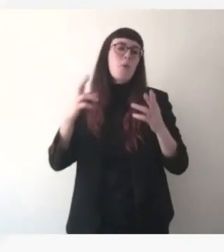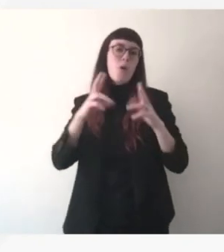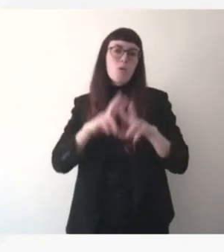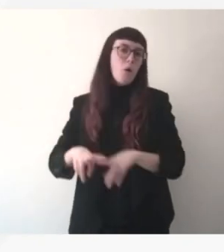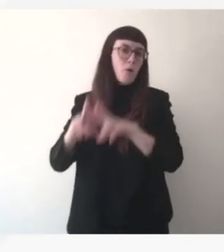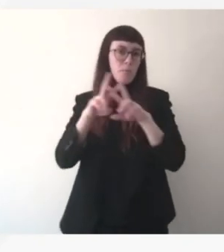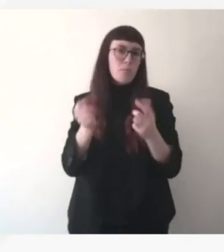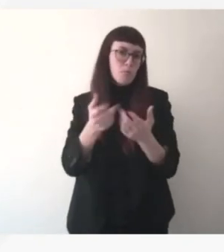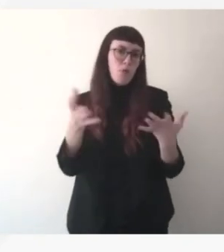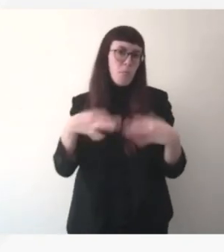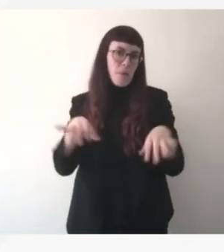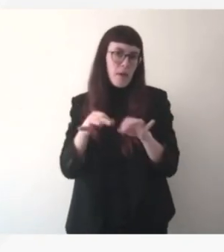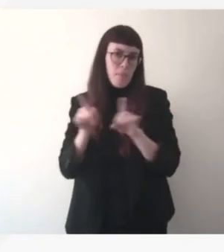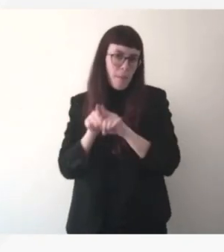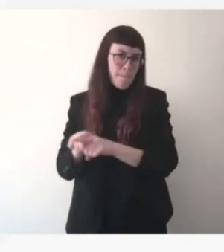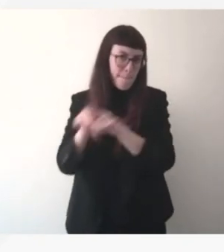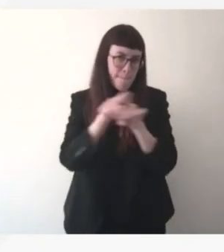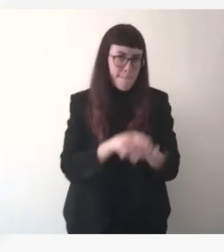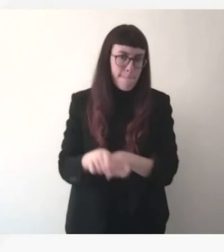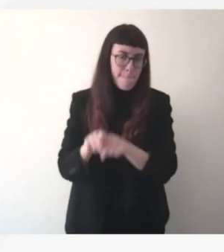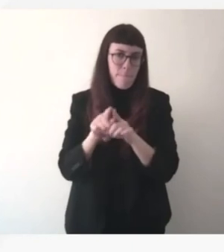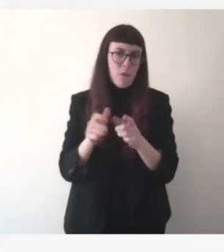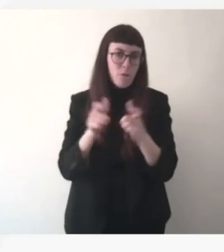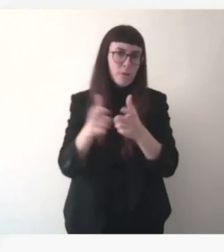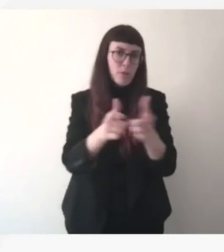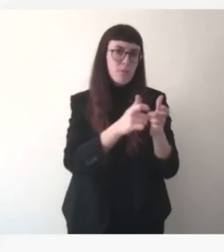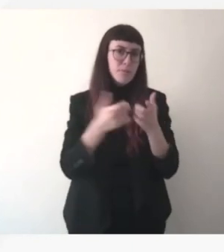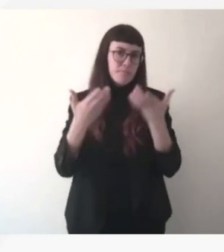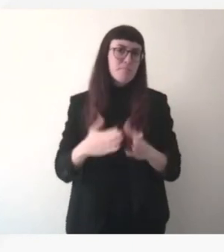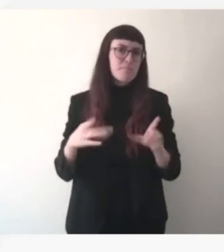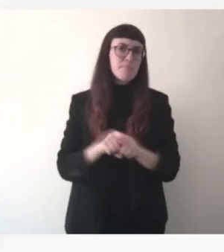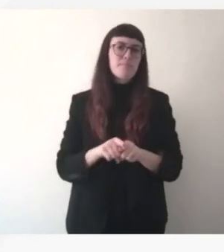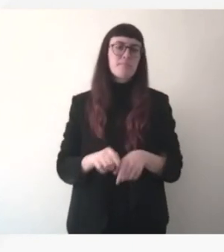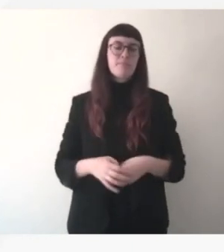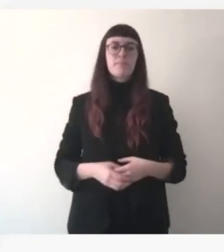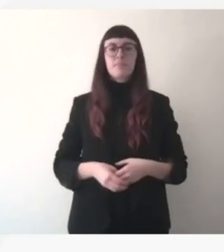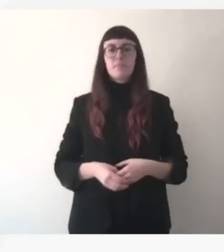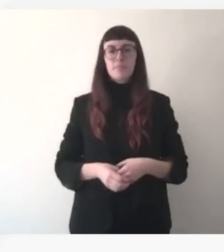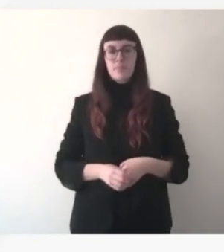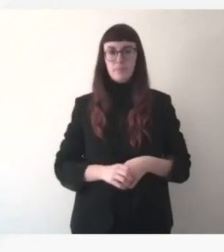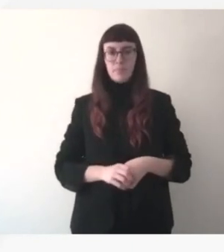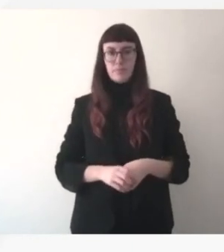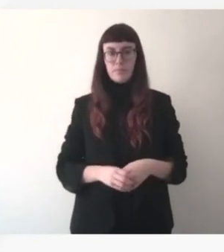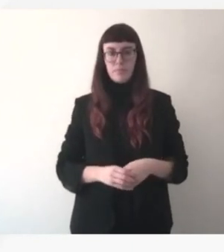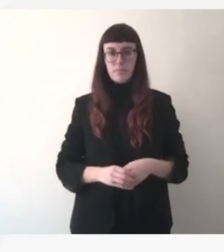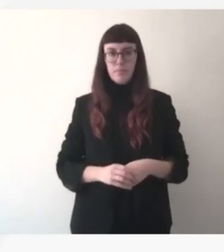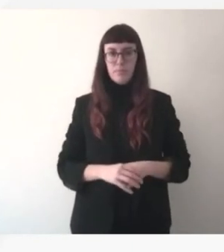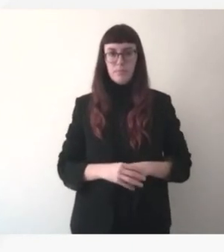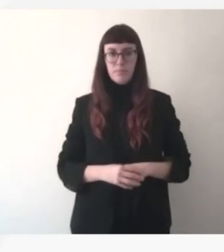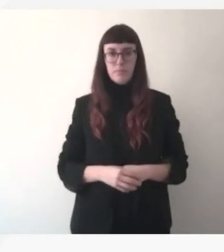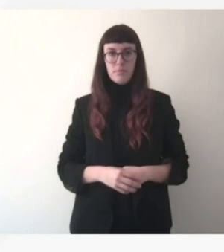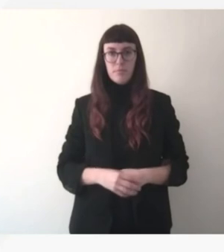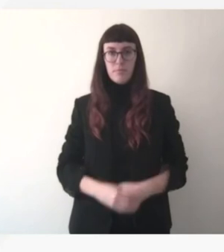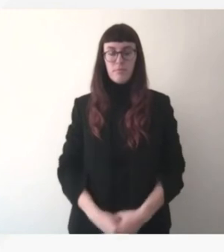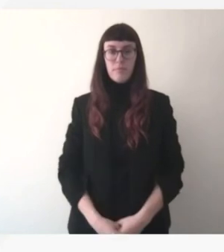concerne les aspects donc sur la la la la redondance bon on a aujourd'hui